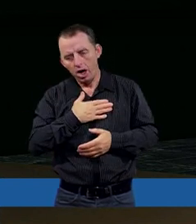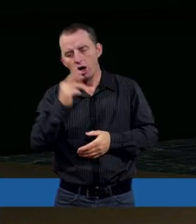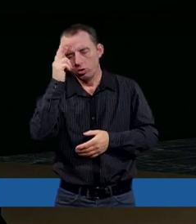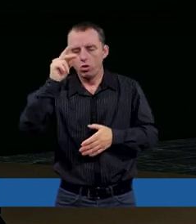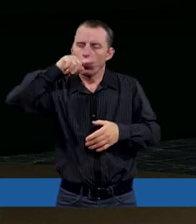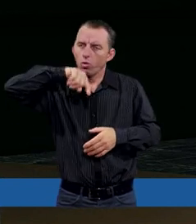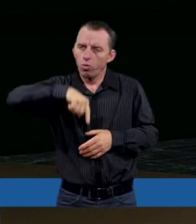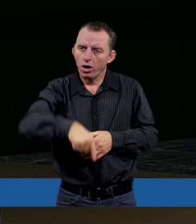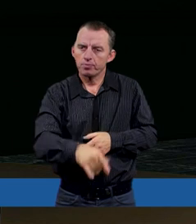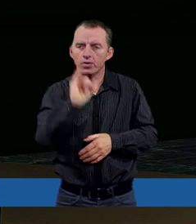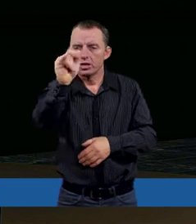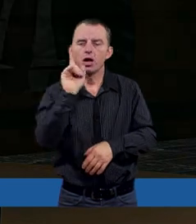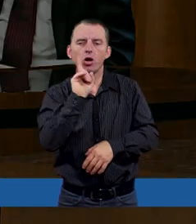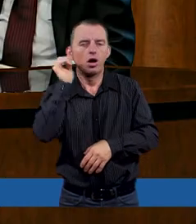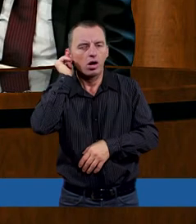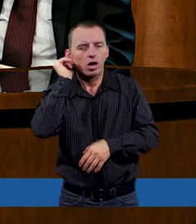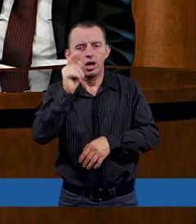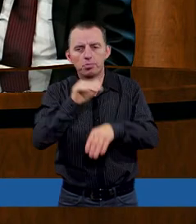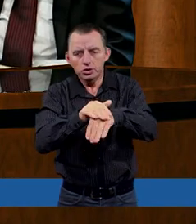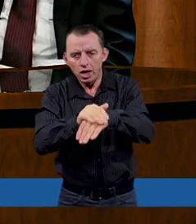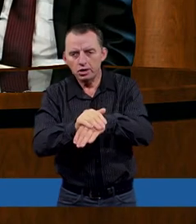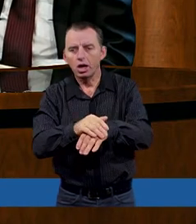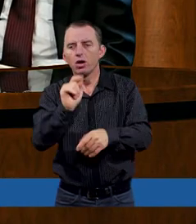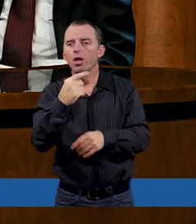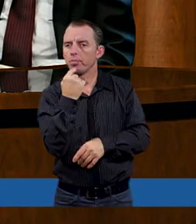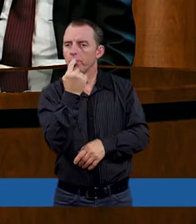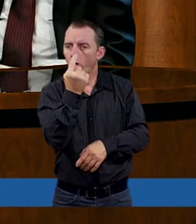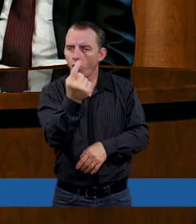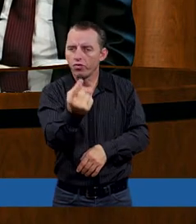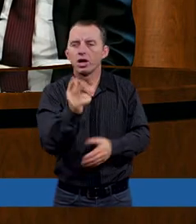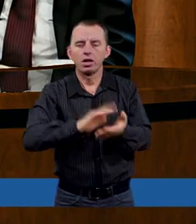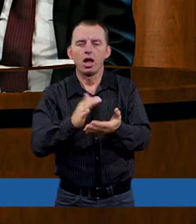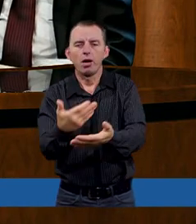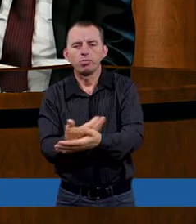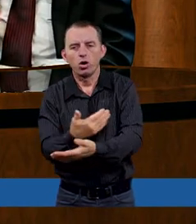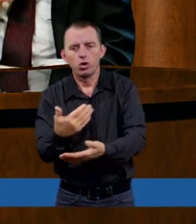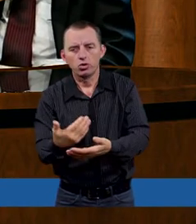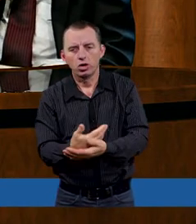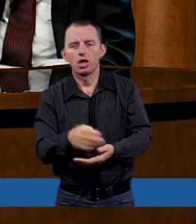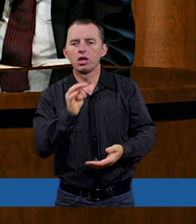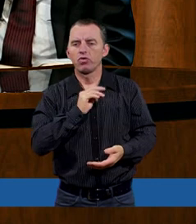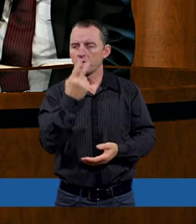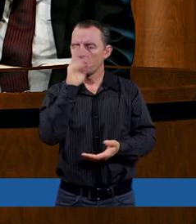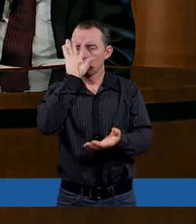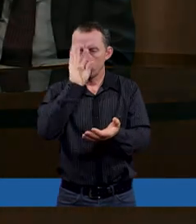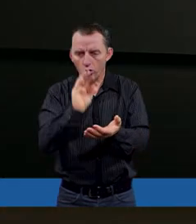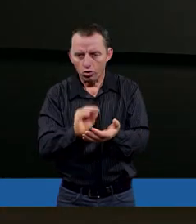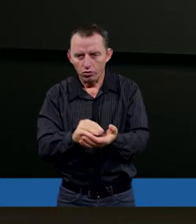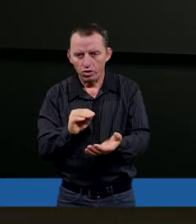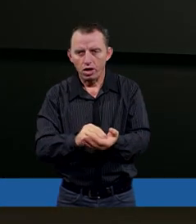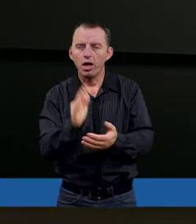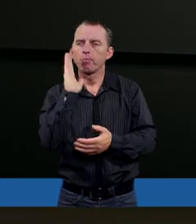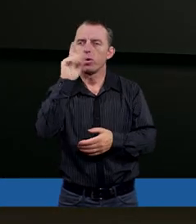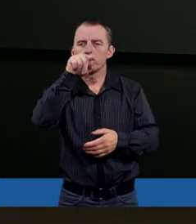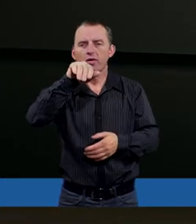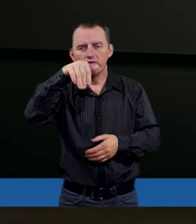niż ci jego przyjaciele, którzy... Ale takie słowa on wypowiedział jakby na początku swojego doświadczenia, ale potem w